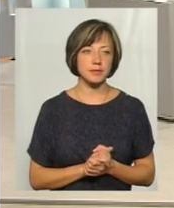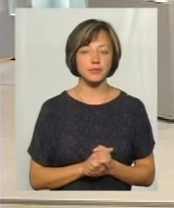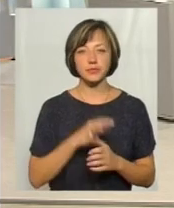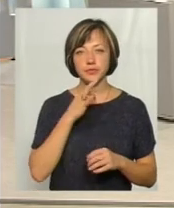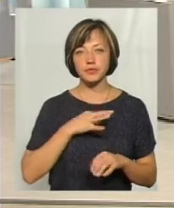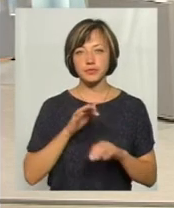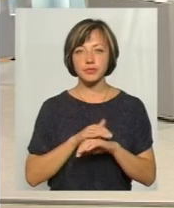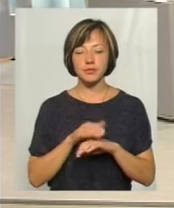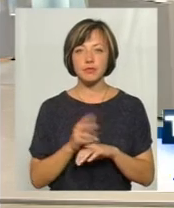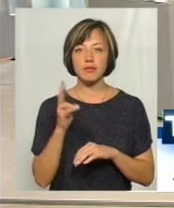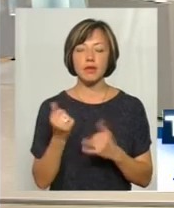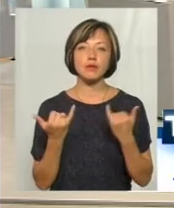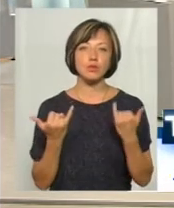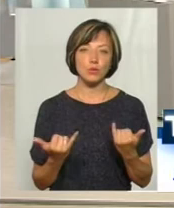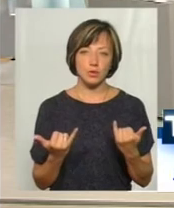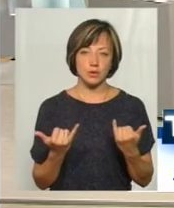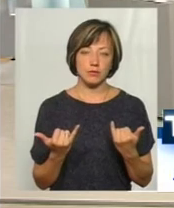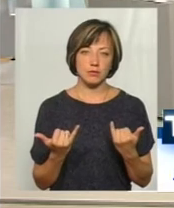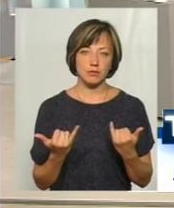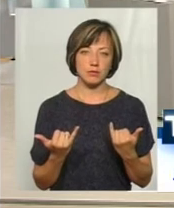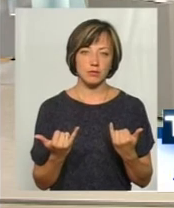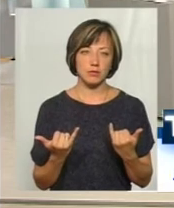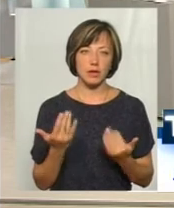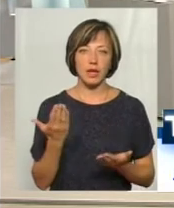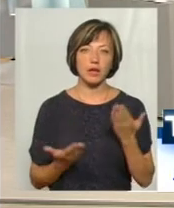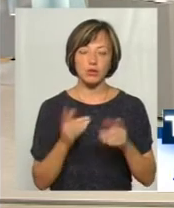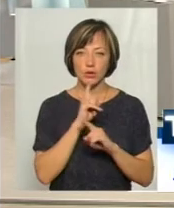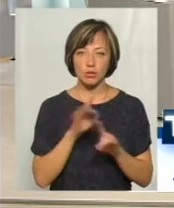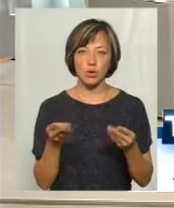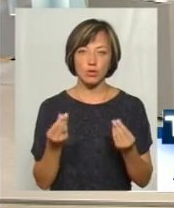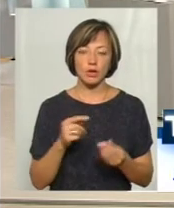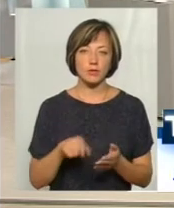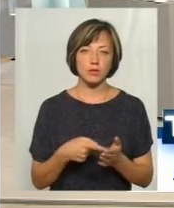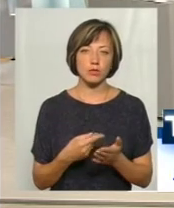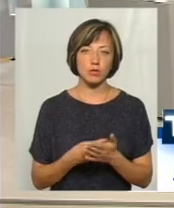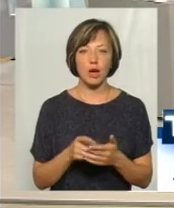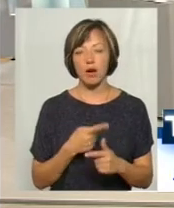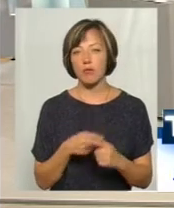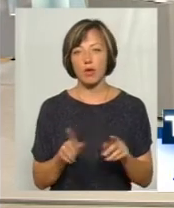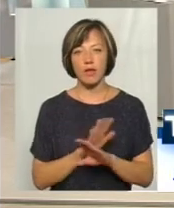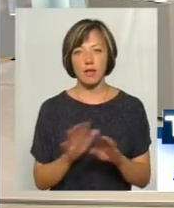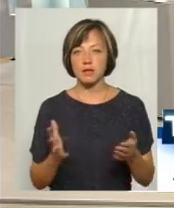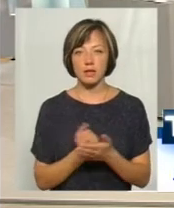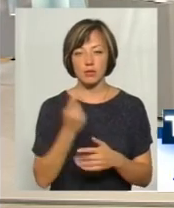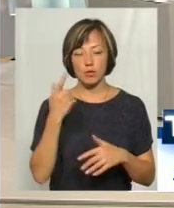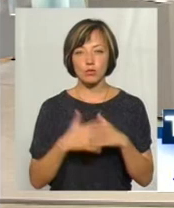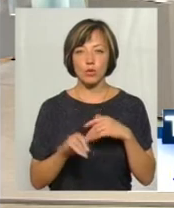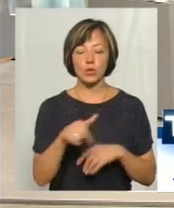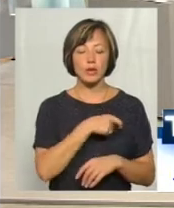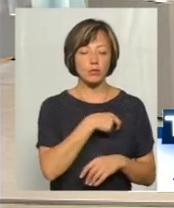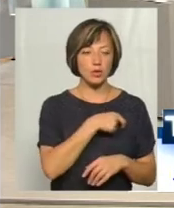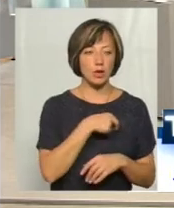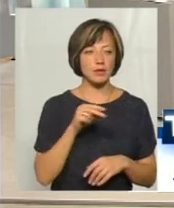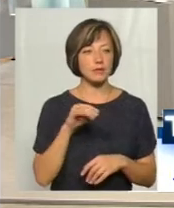на сьогодні, якщо не буде грошей в міському бюджеті, або не знайдеться порозуміння в депутатів,